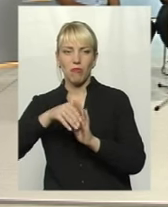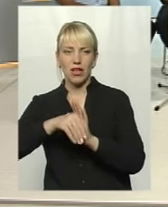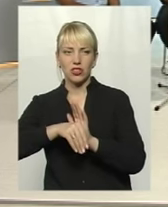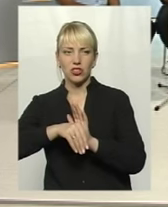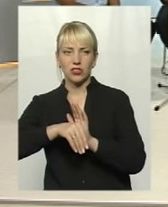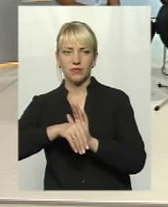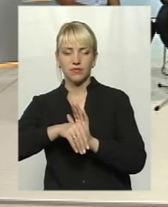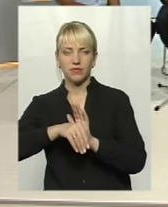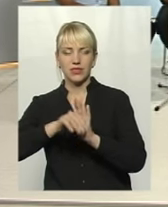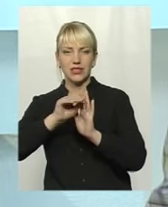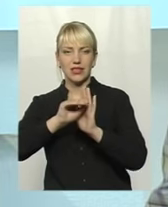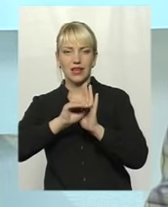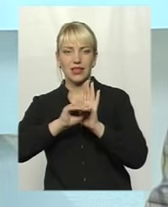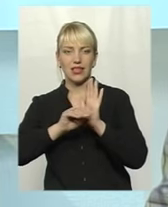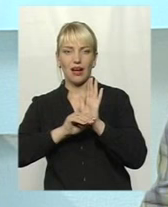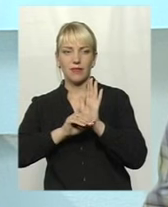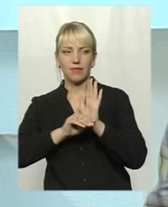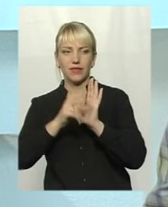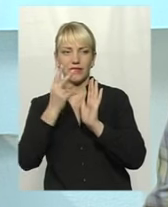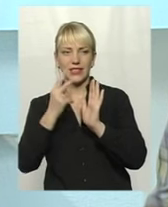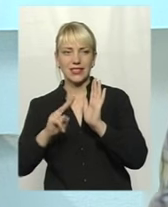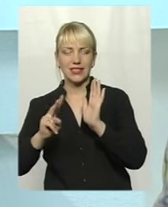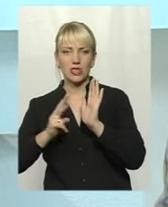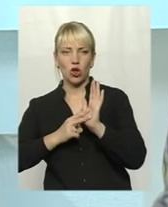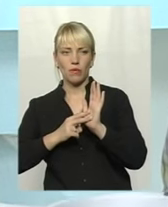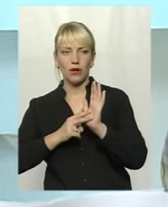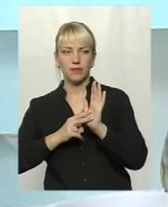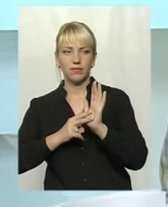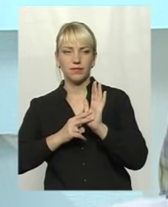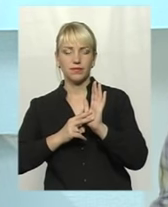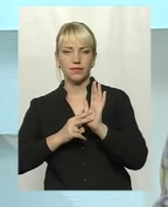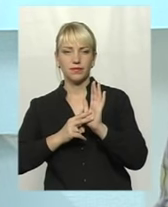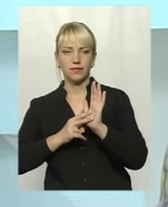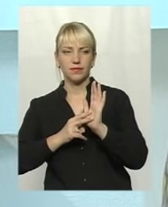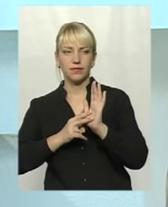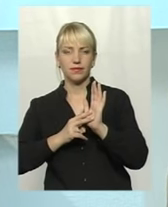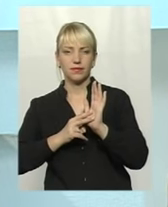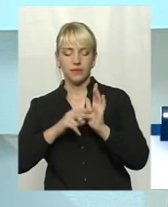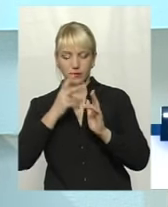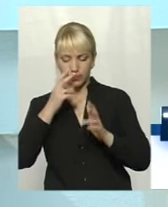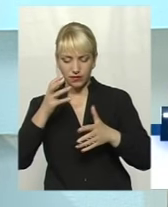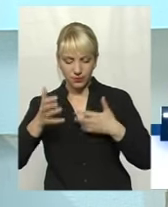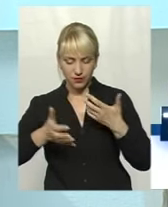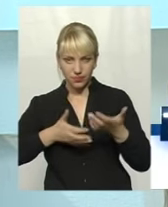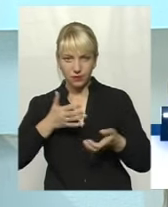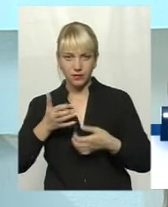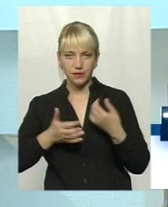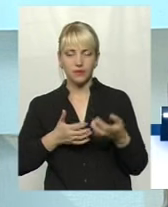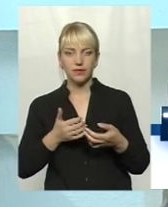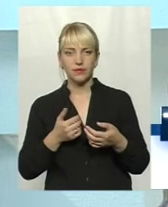скажу, стаття 27, я не хочу обманювати, я свідомо взяв з собою